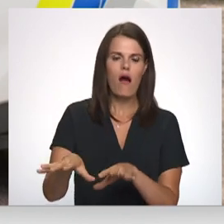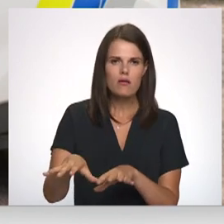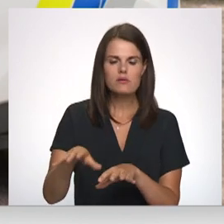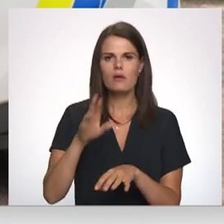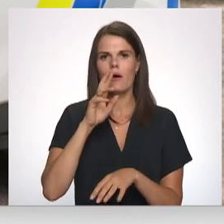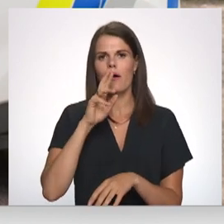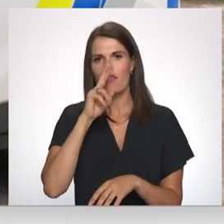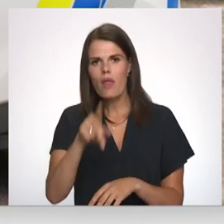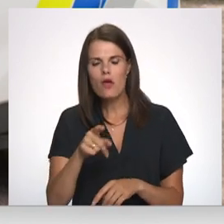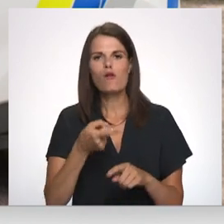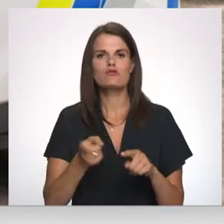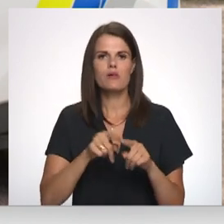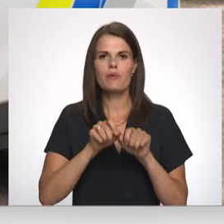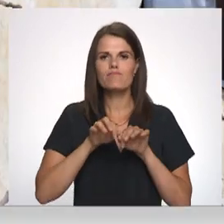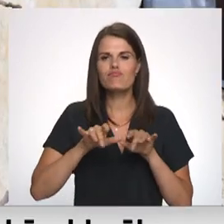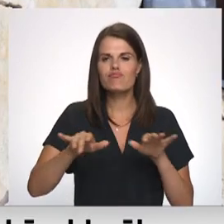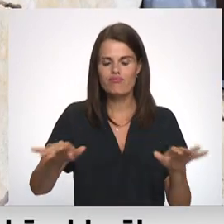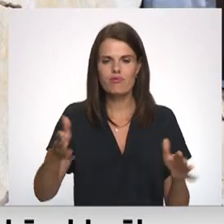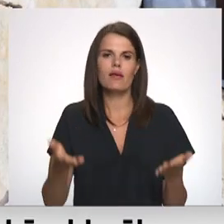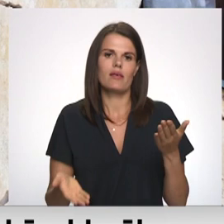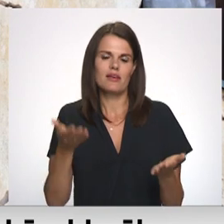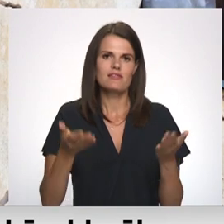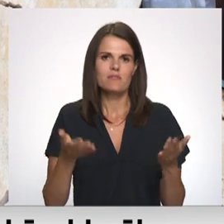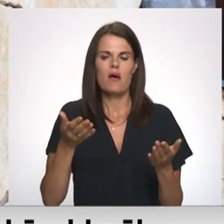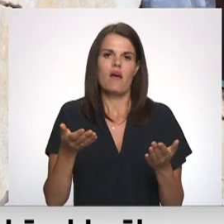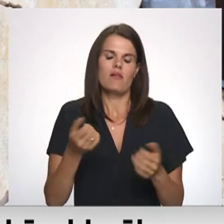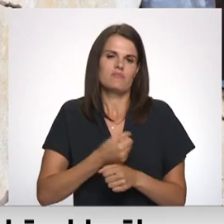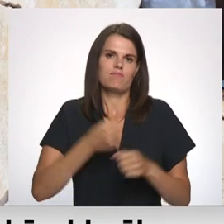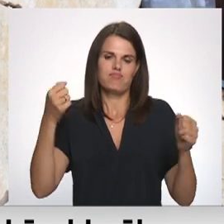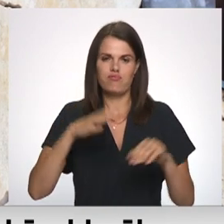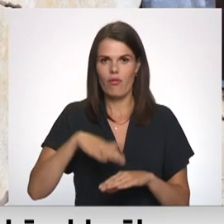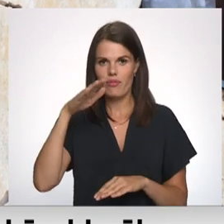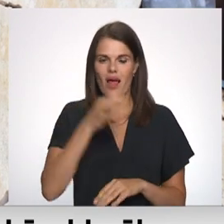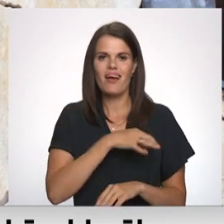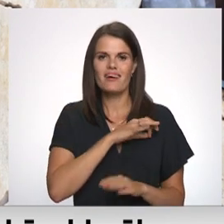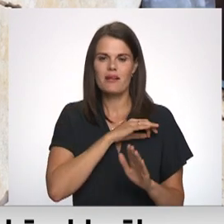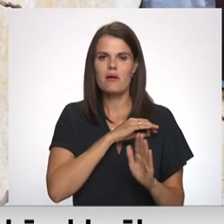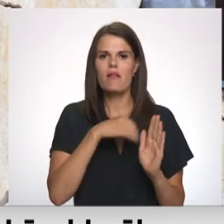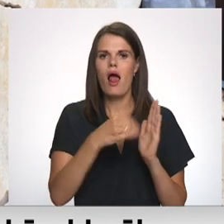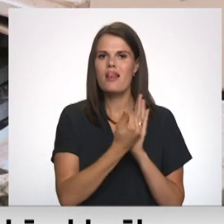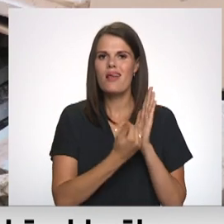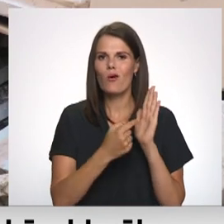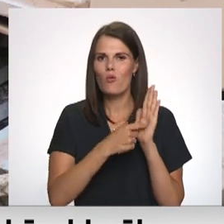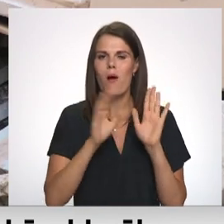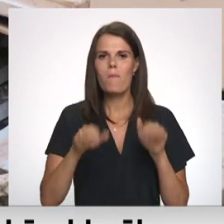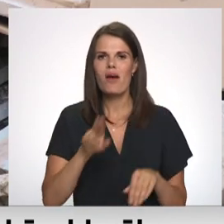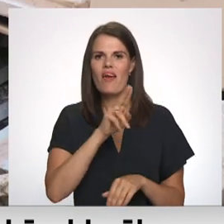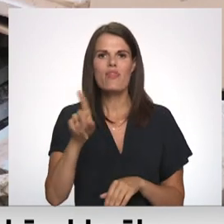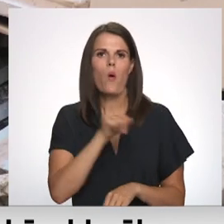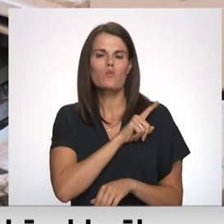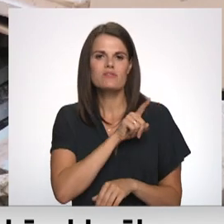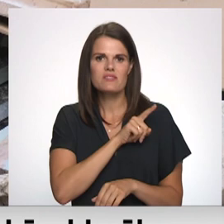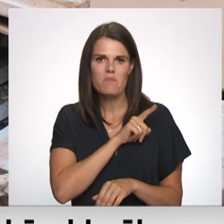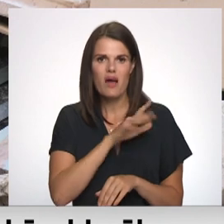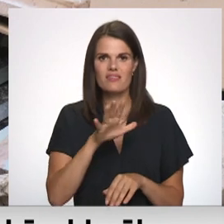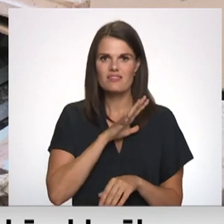ir notikusi gāzes noplūdu un iespējams, kas ir veicinājušos sprādziens. Krimināla likumā par šādu neuzmanīgu rīcību, kad ir bojāt vai